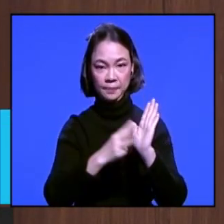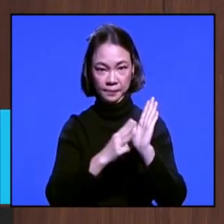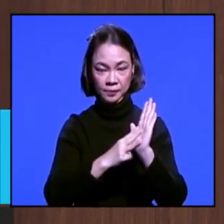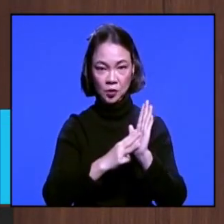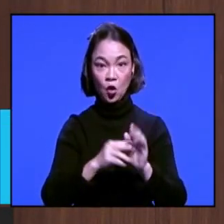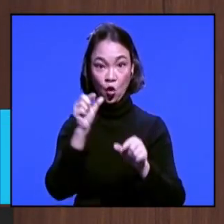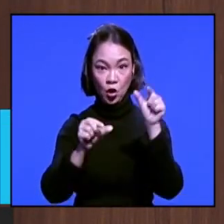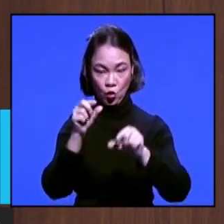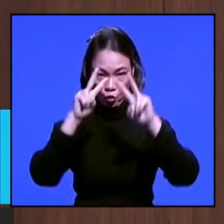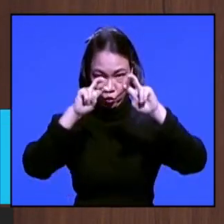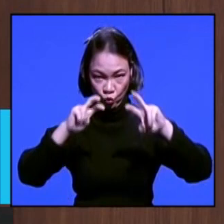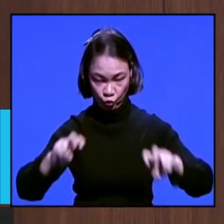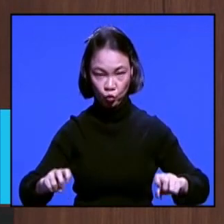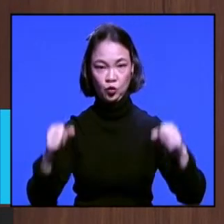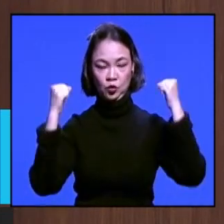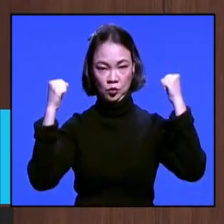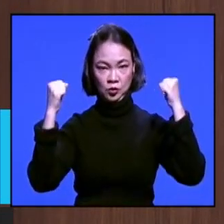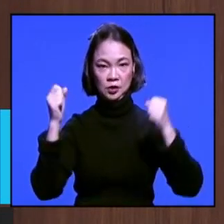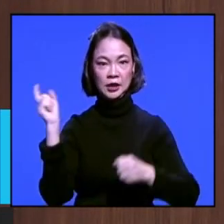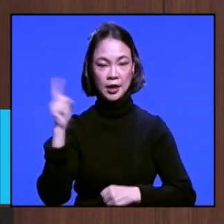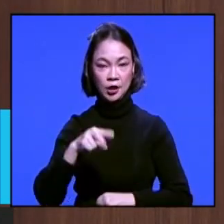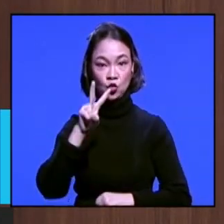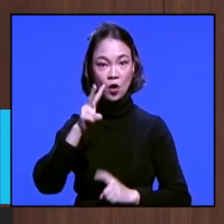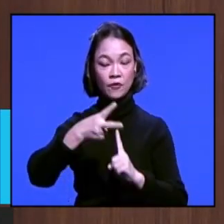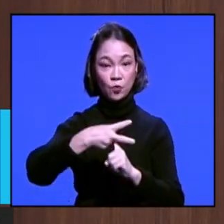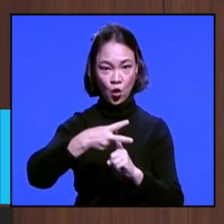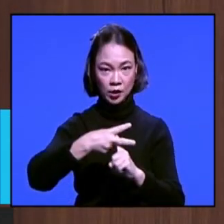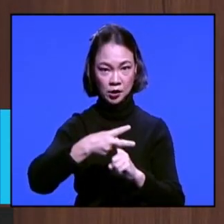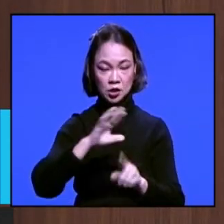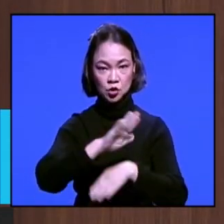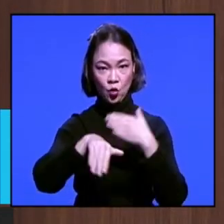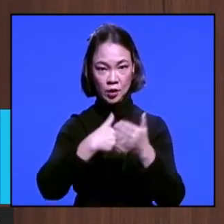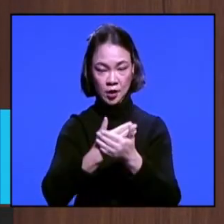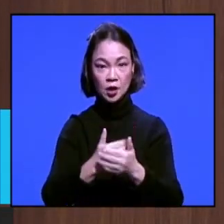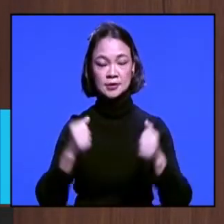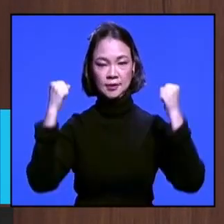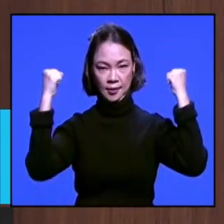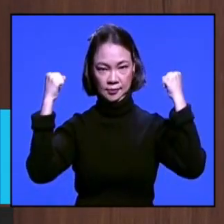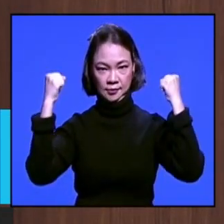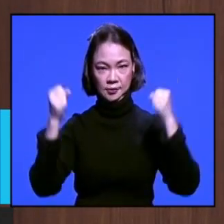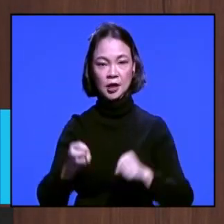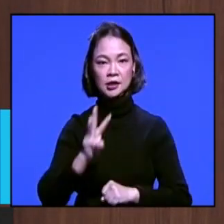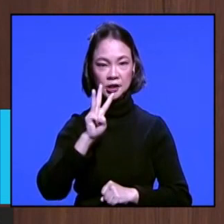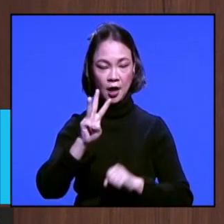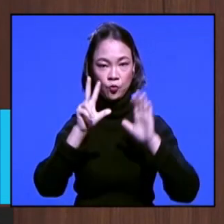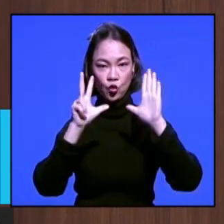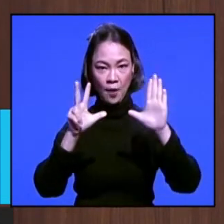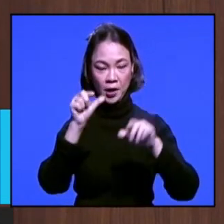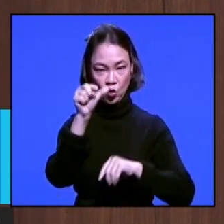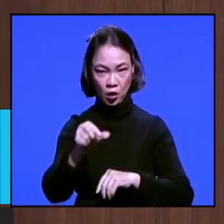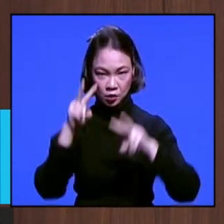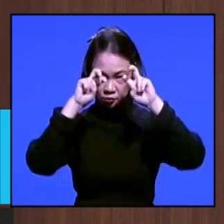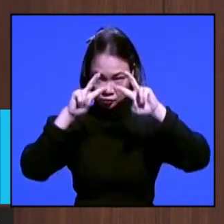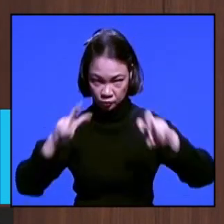observation per 2 Februari seluruhnya dinyatakan negatif. Jadi 38 people under